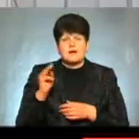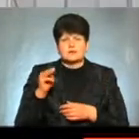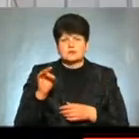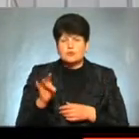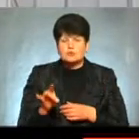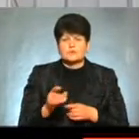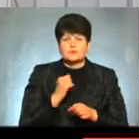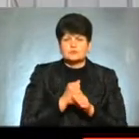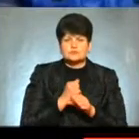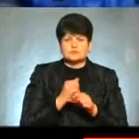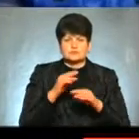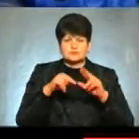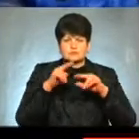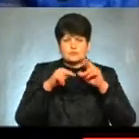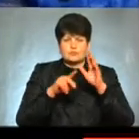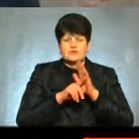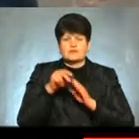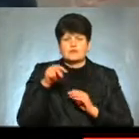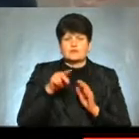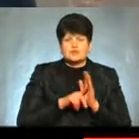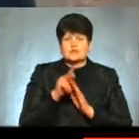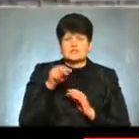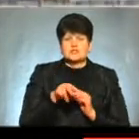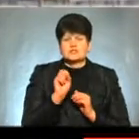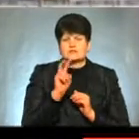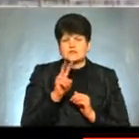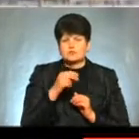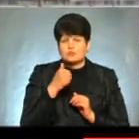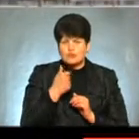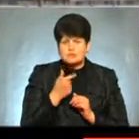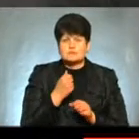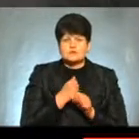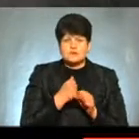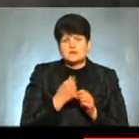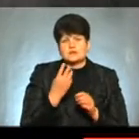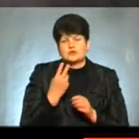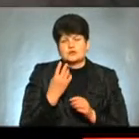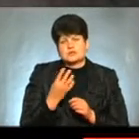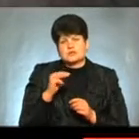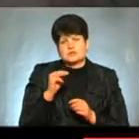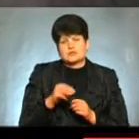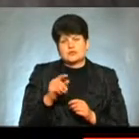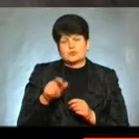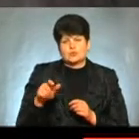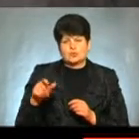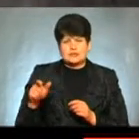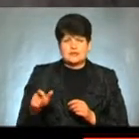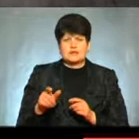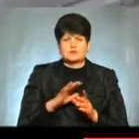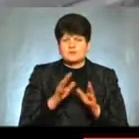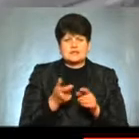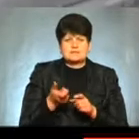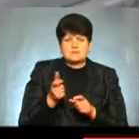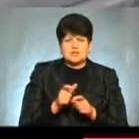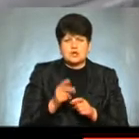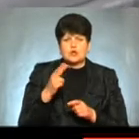Зводити ж споруду почали 2012-го Працювали близько трьох тисяч людей, як іноземці, так і українці, вахтовим методом, щоб не перевищити